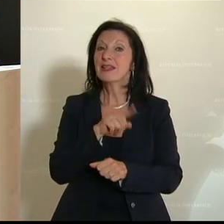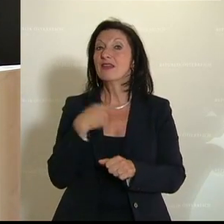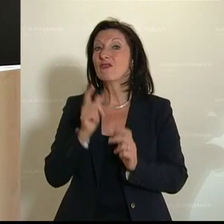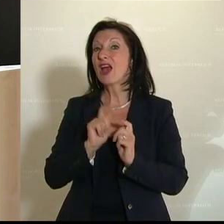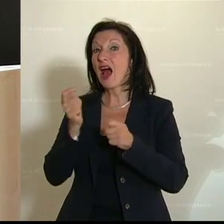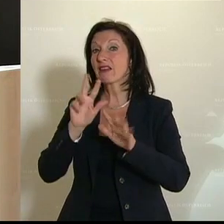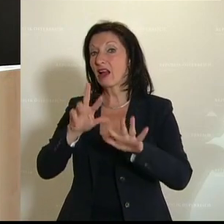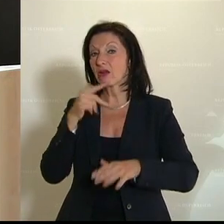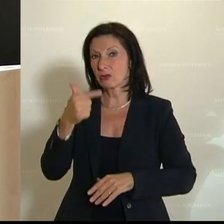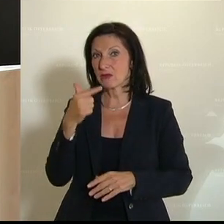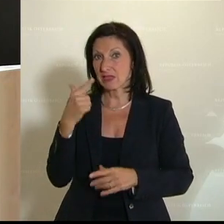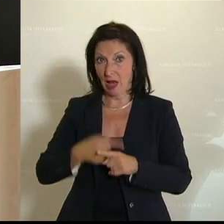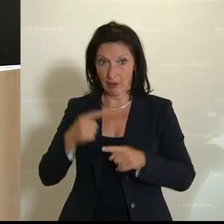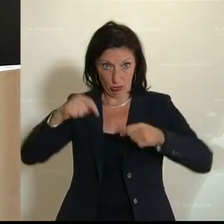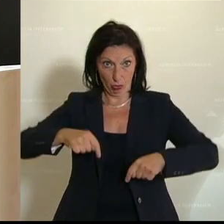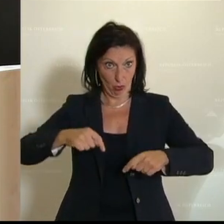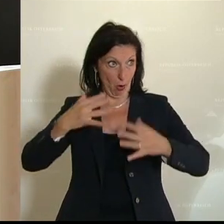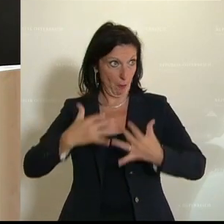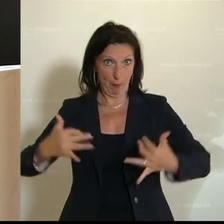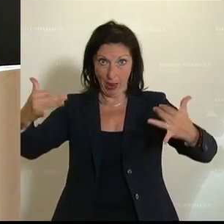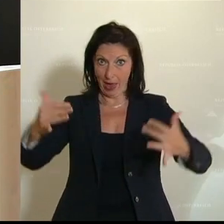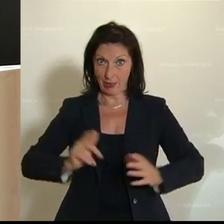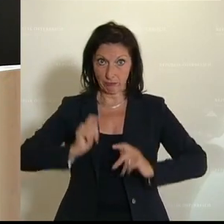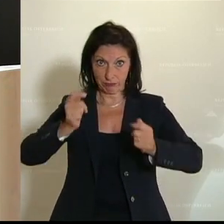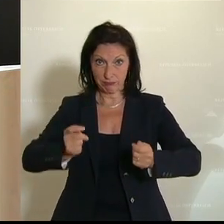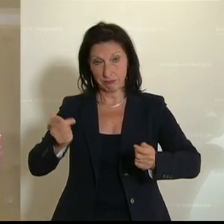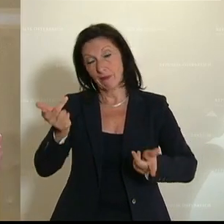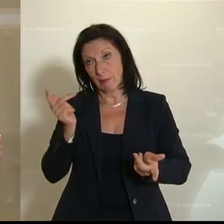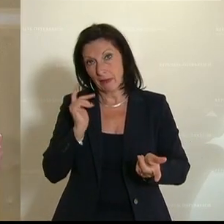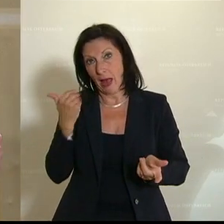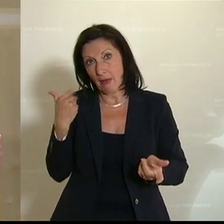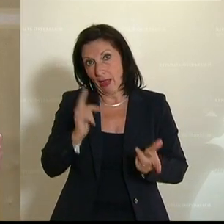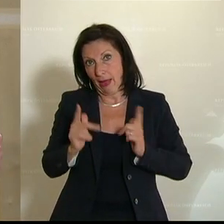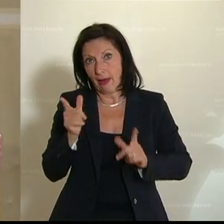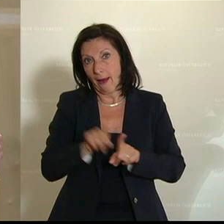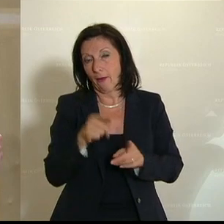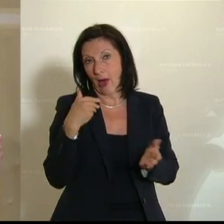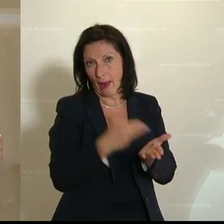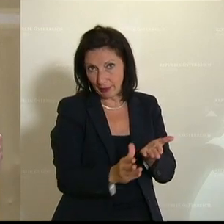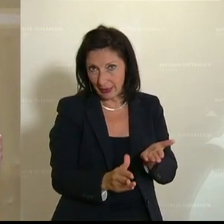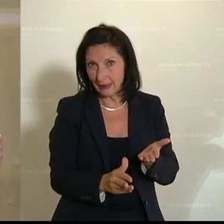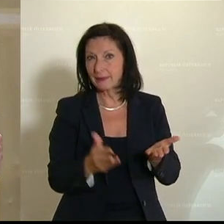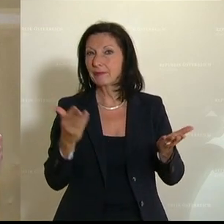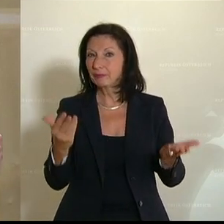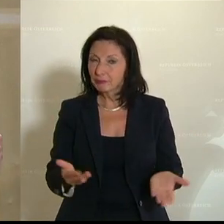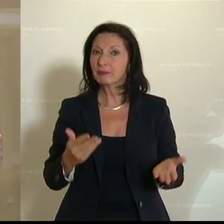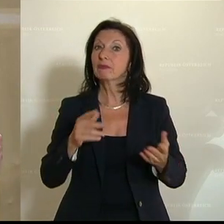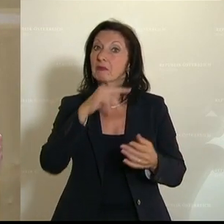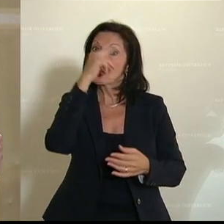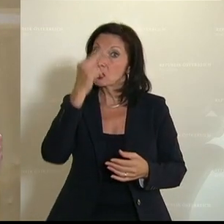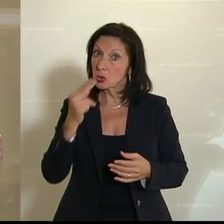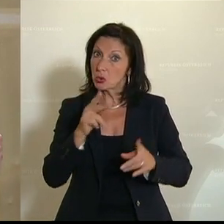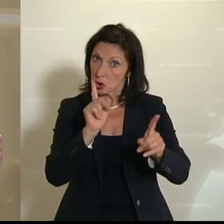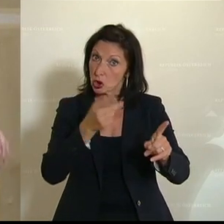am 28. April schon hier im Plenum eingebracht. Auch da ist er leider abgelehnt worden. Das sollen die Kunst- und Kulturschaffenden